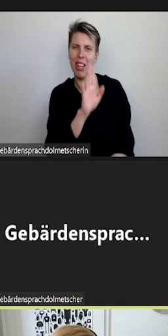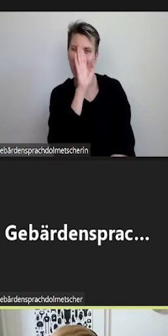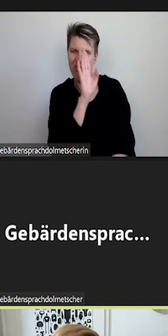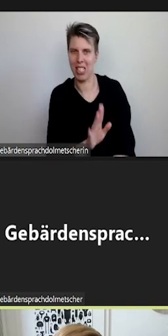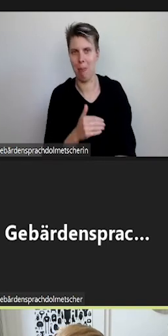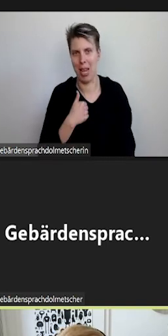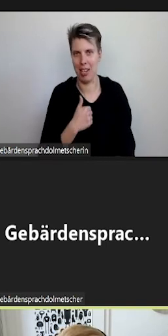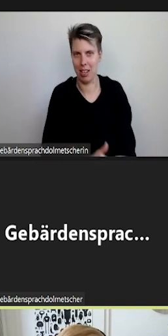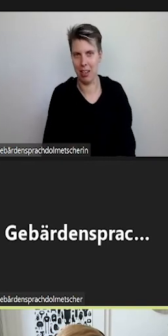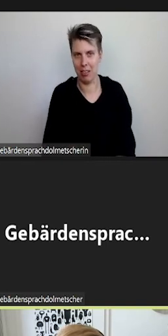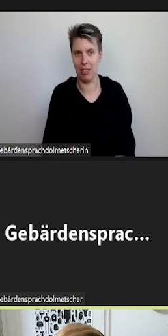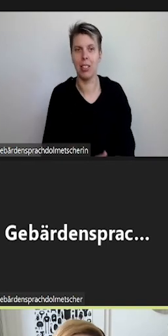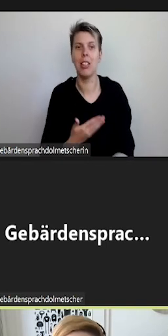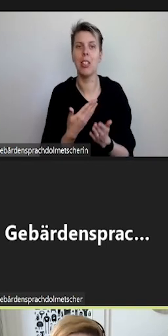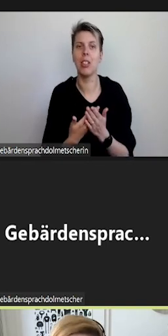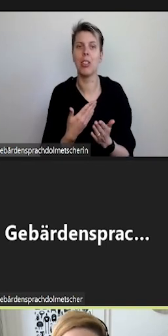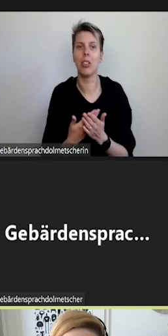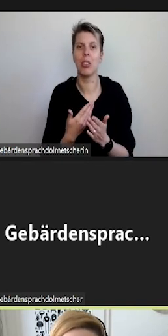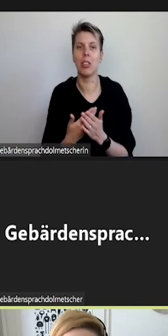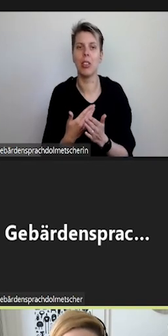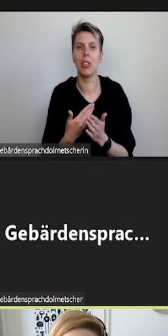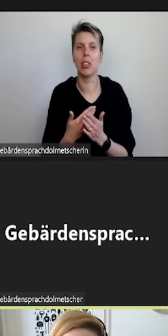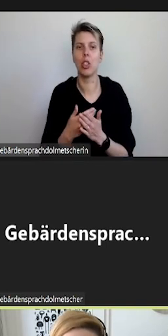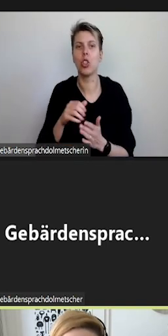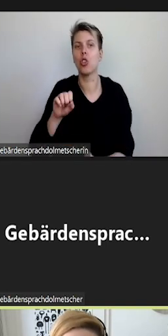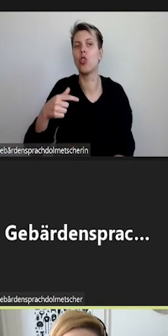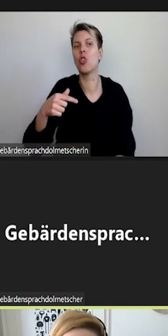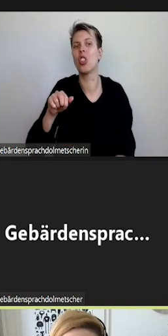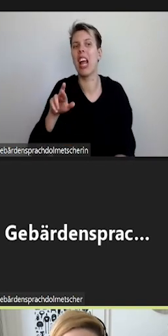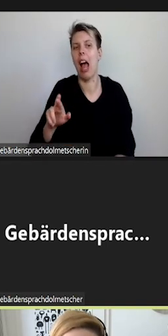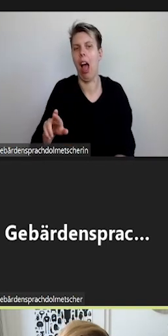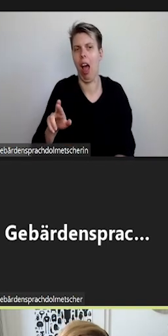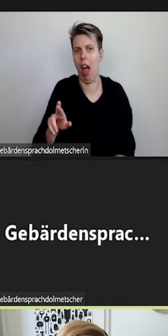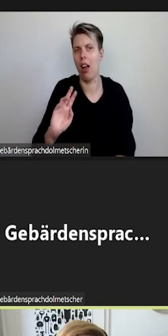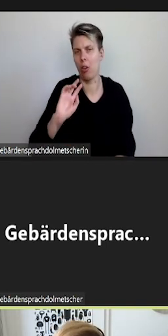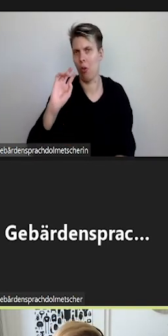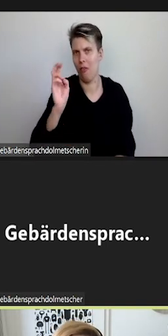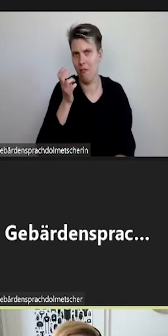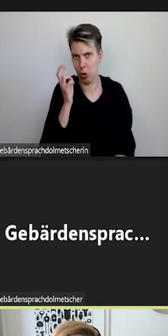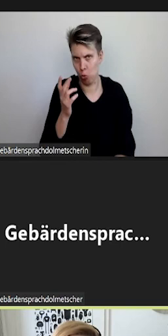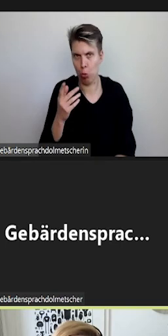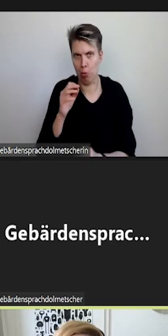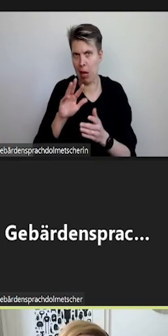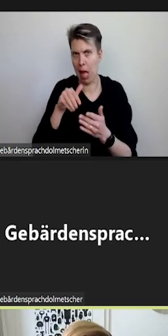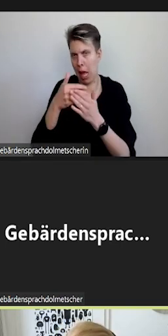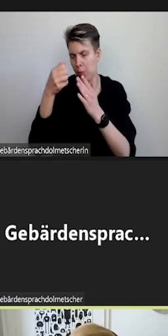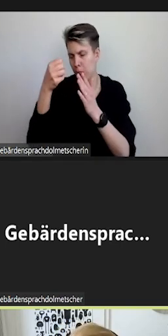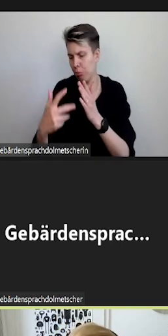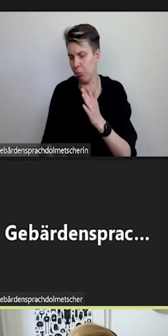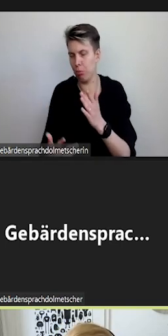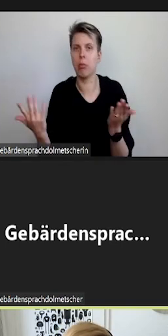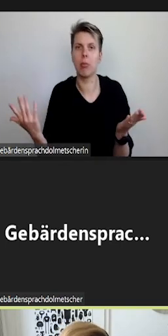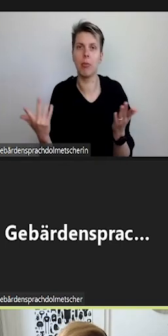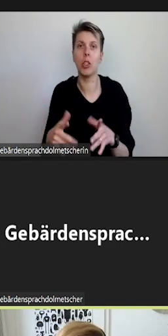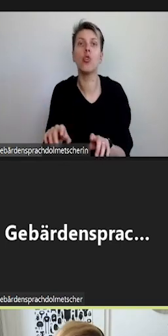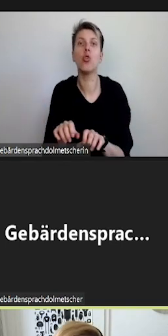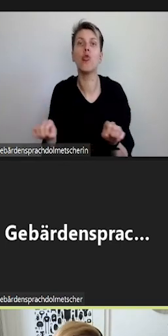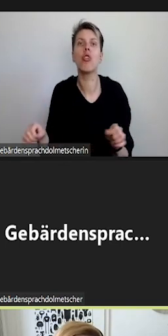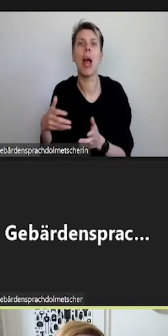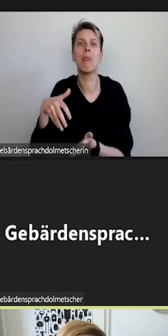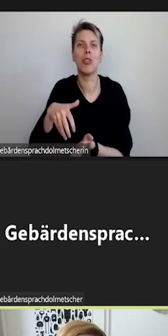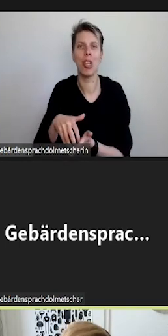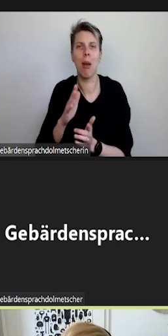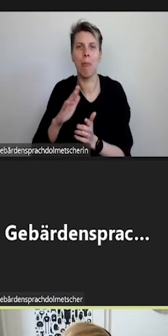könnte. Hier haben wir es mit Star versucht in der Abbildung. Angeboten werden die Bibliothek einer Stabsstelle, die